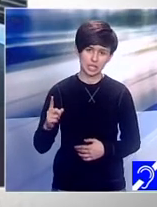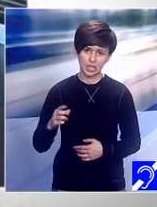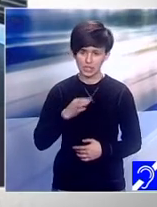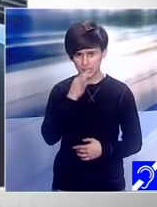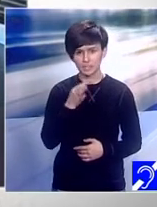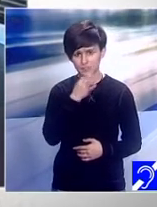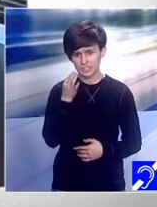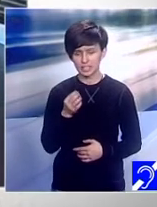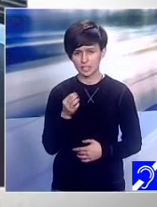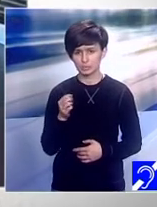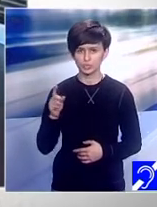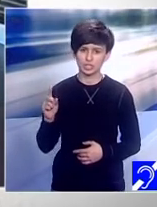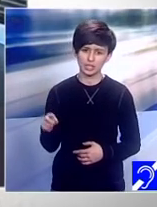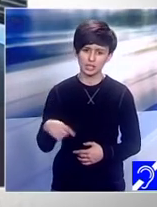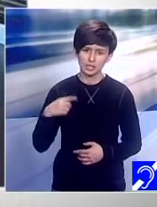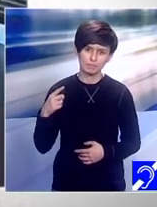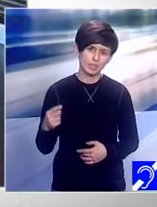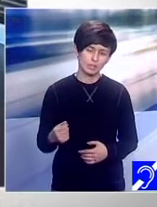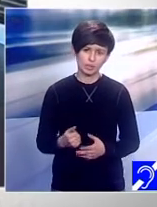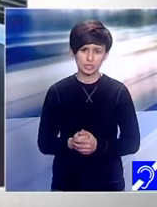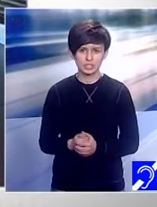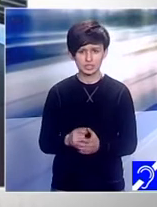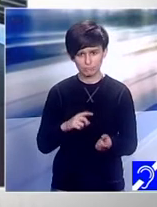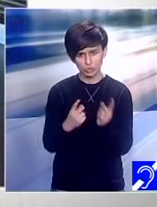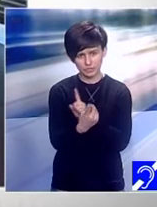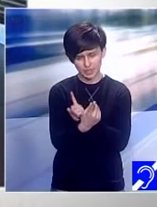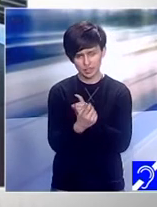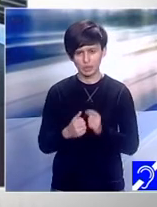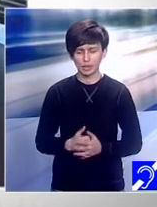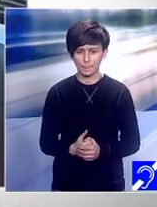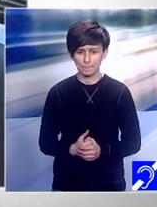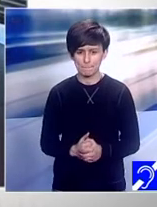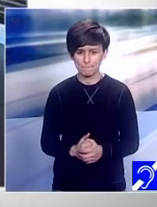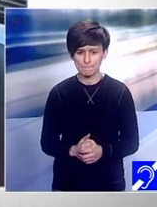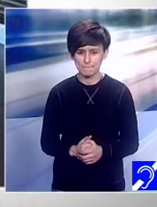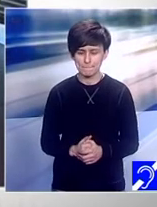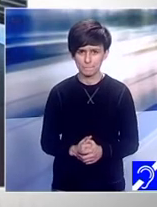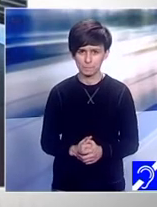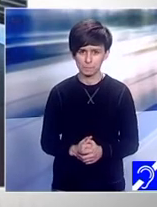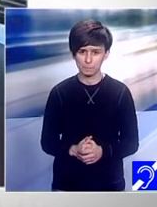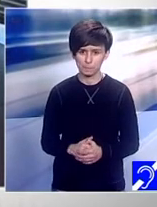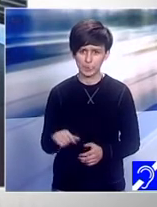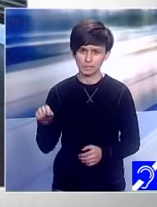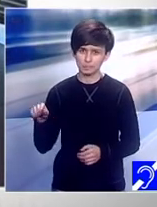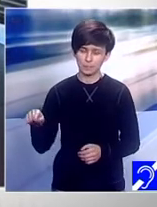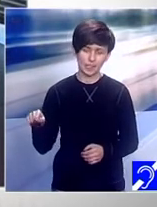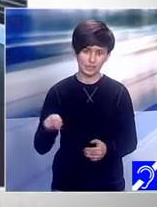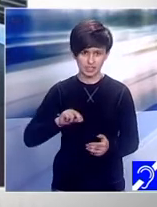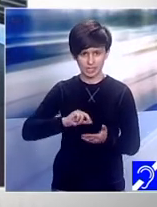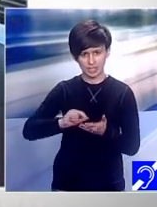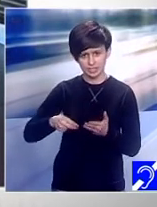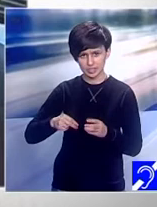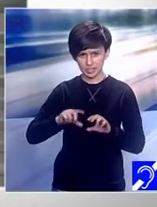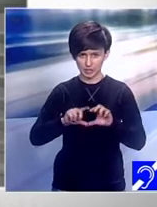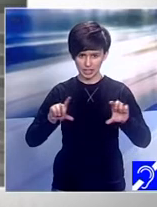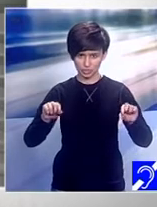Nu puteți să vă înțelegeți cu el Ați semnat practic un cec în alb Nu știați era perfect adevărat Nu știați cum